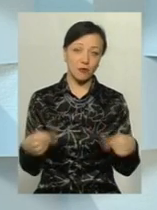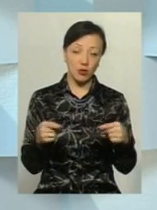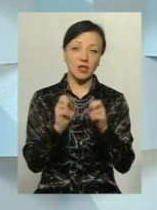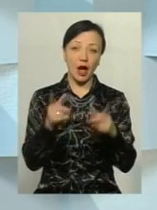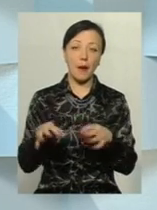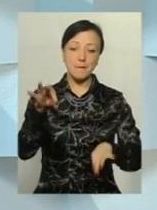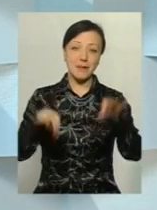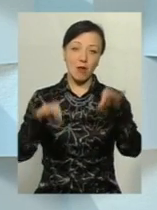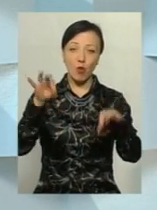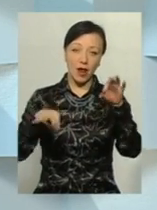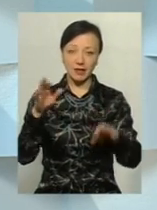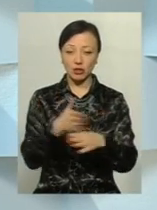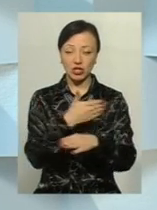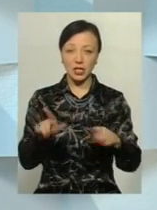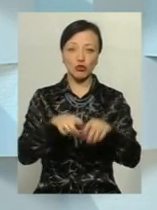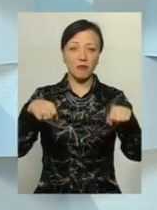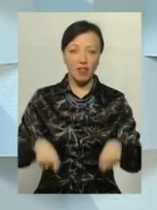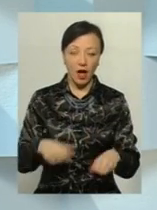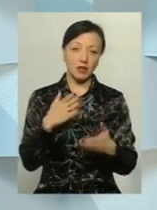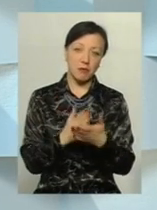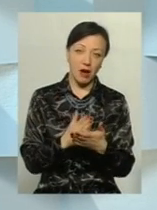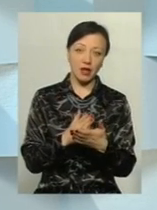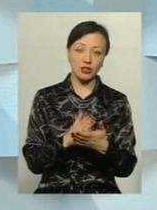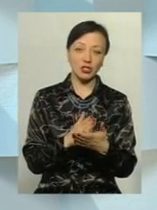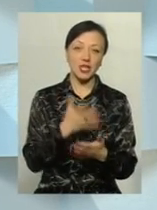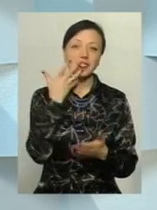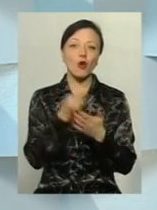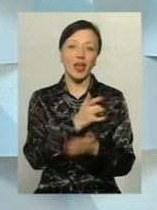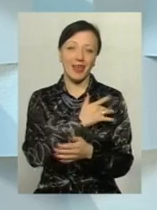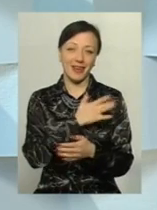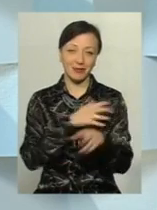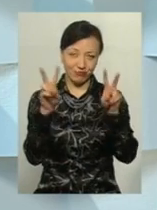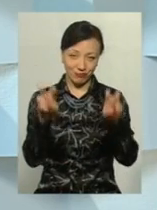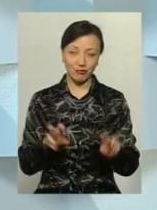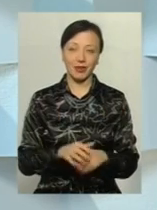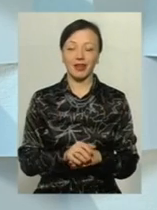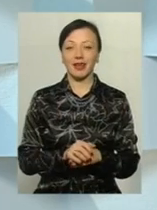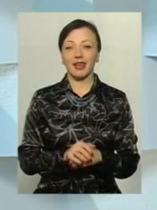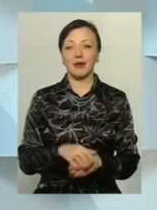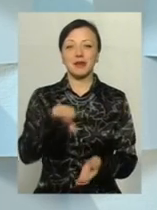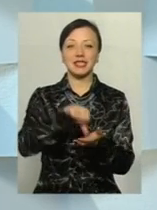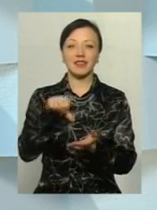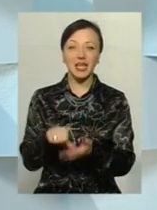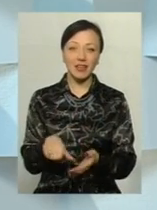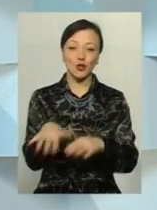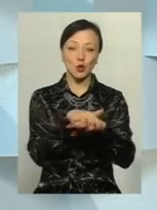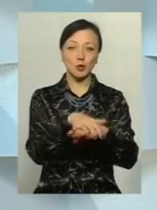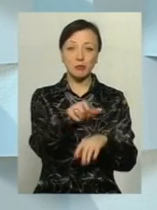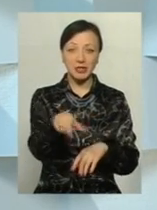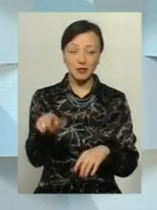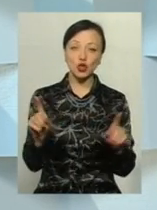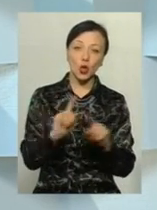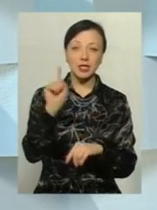як маніпулятивна частина з тим, щоб влада, маючи кишенькових для себе, скажімо так, представників громадянського суспільства,